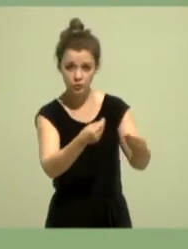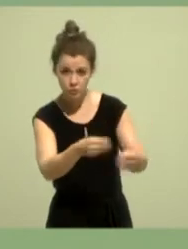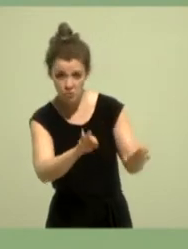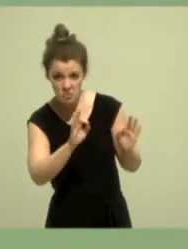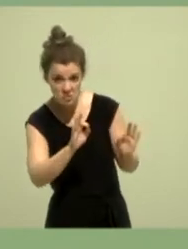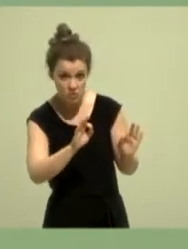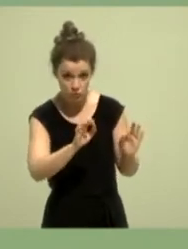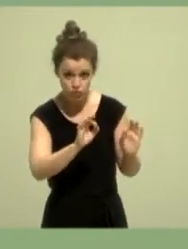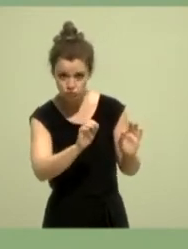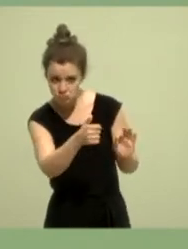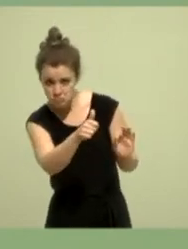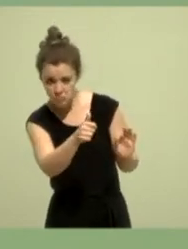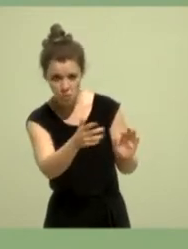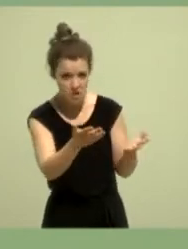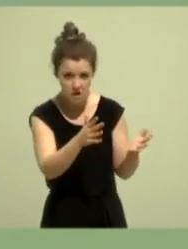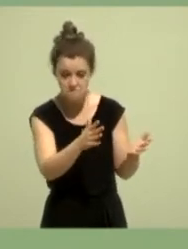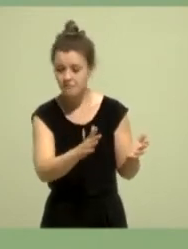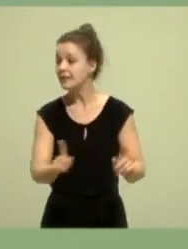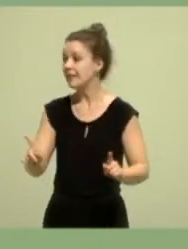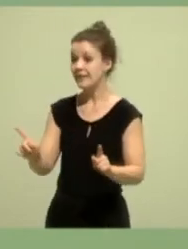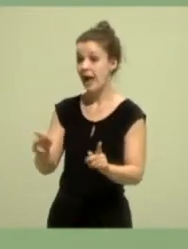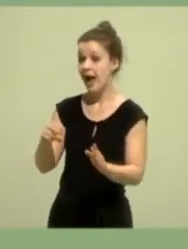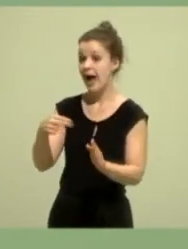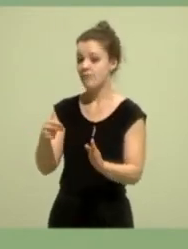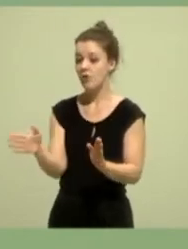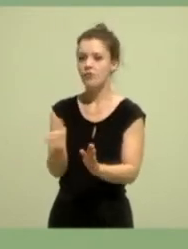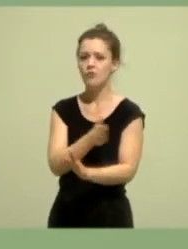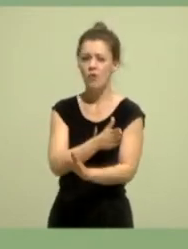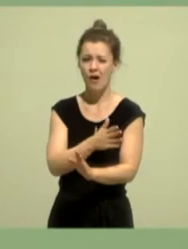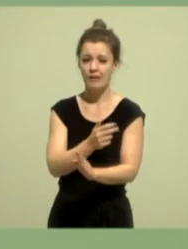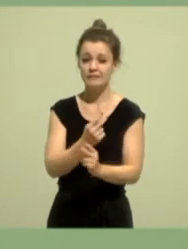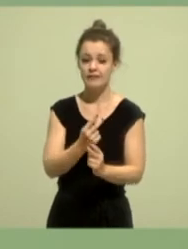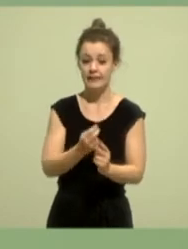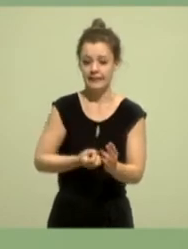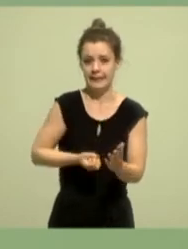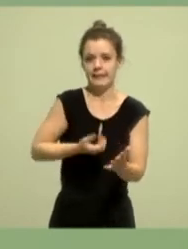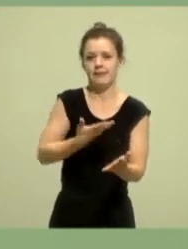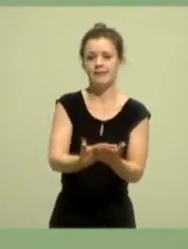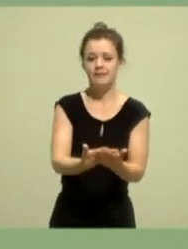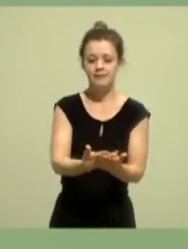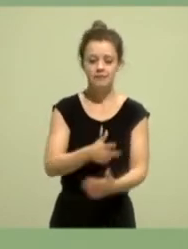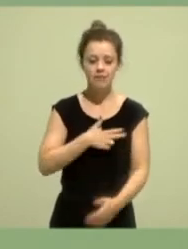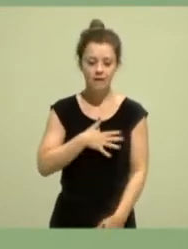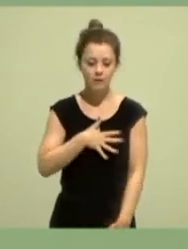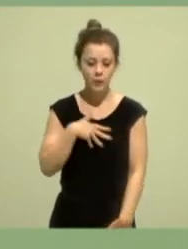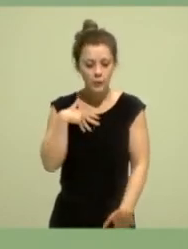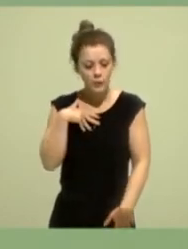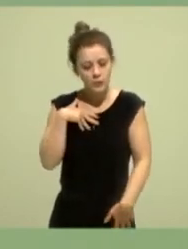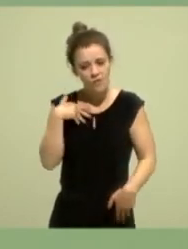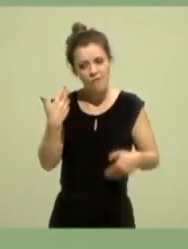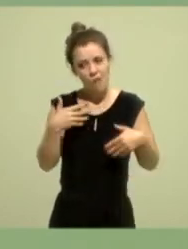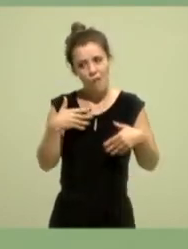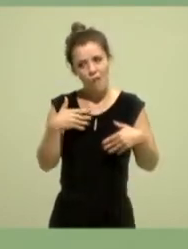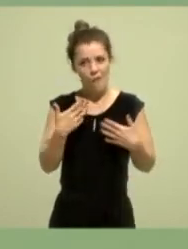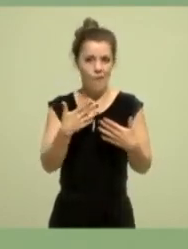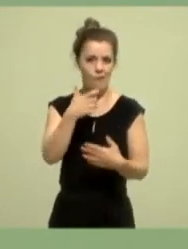Für die Antworten möchte ich noch eines ganz Wichtiges sagen. Ich freue mich unglaublich, euch hier zu sehen. Dass wir uns in live sehen, dass wir zusammen sind,